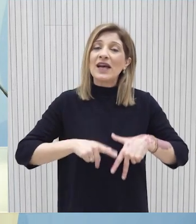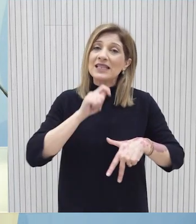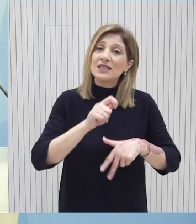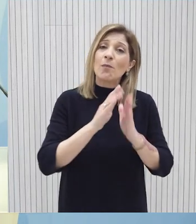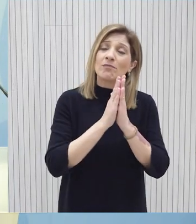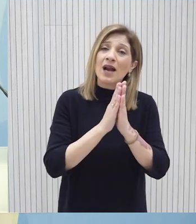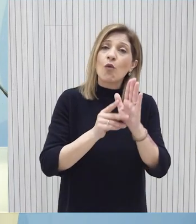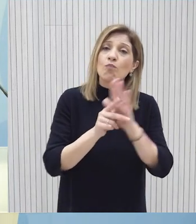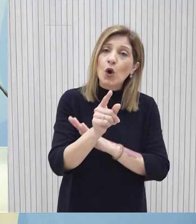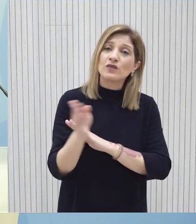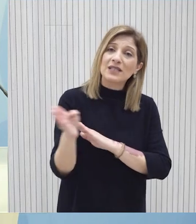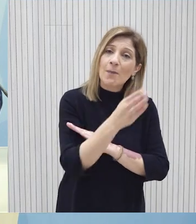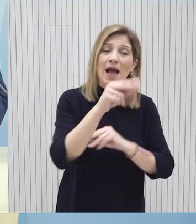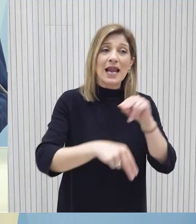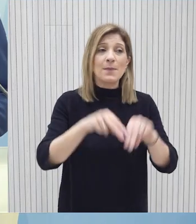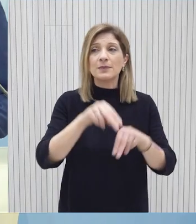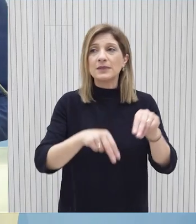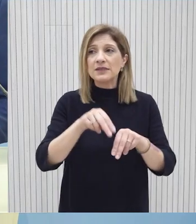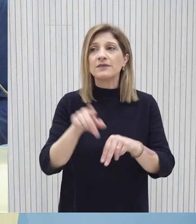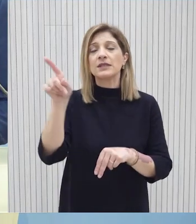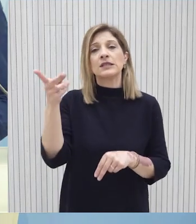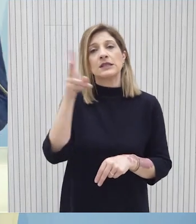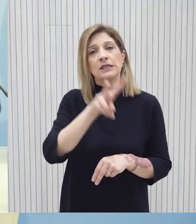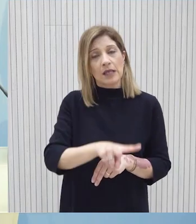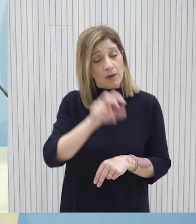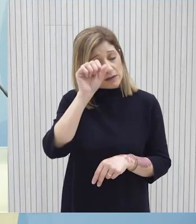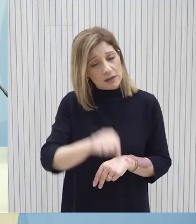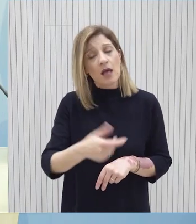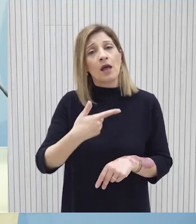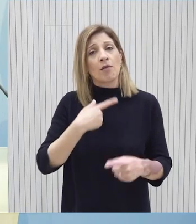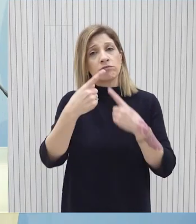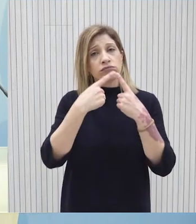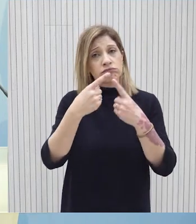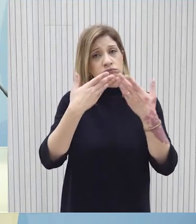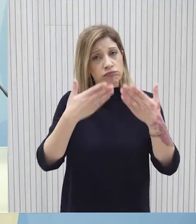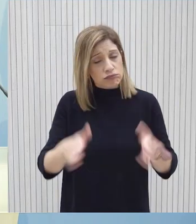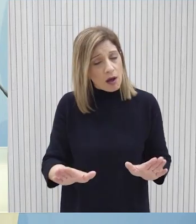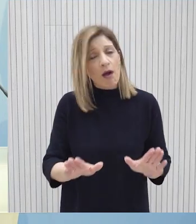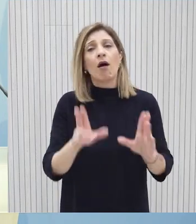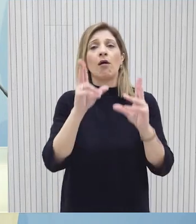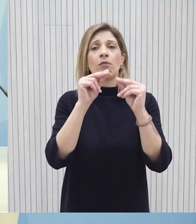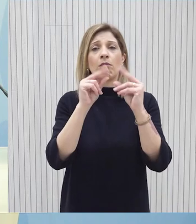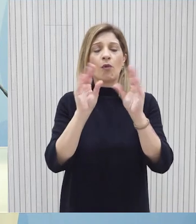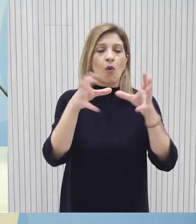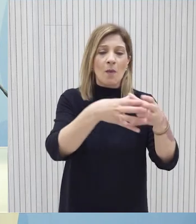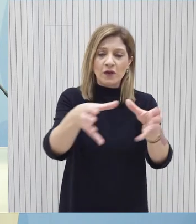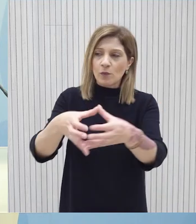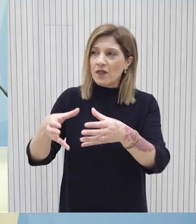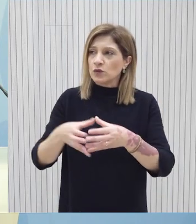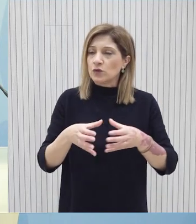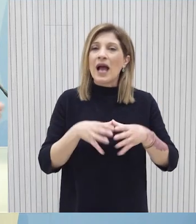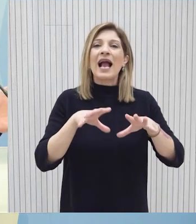Ναι, είναι κάτι το οποίο έχουμε συζητήσει και ο πρόεδρος της Δημοκρατίας κατά τις συναντήσεις με αντιπροσωπίες των